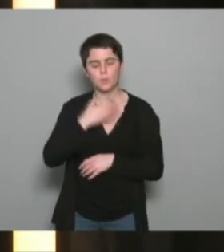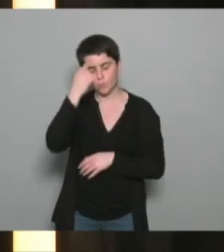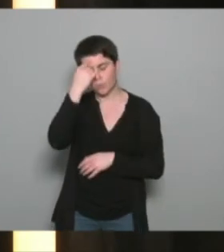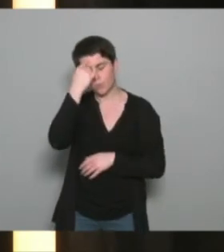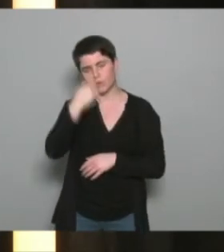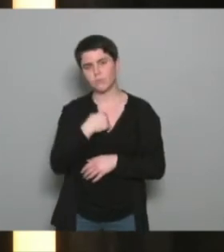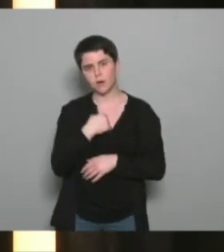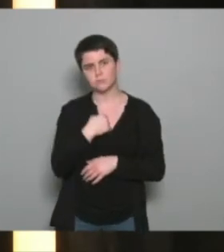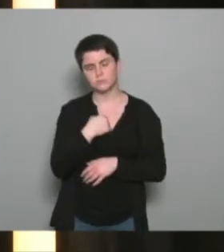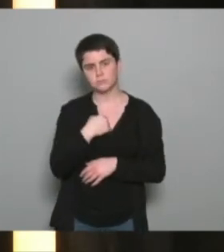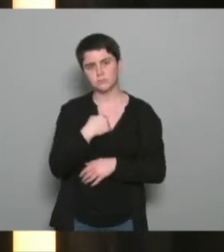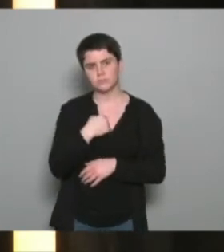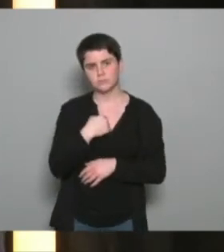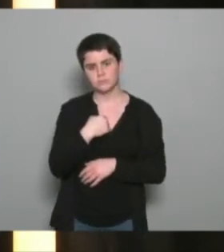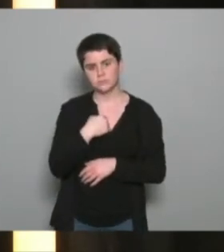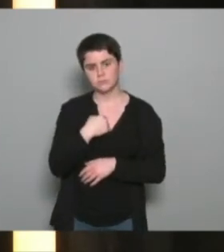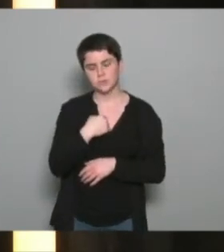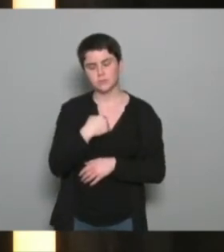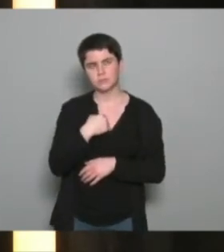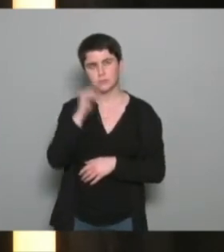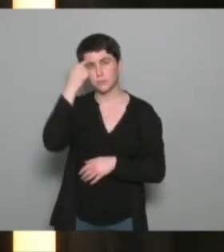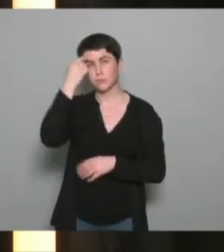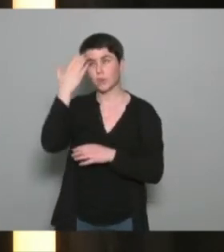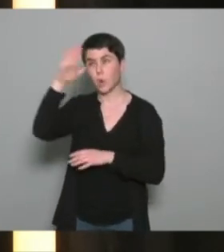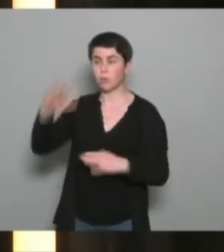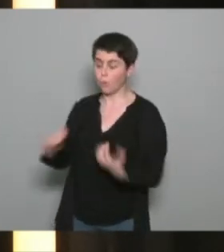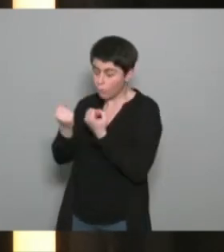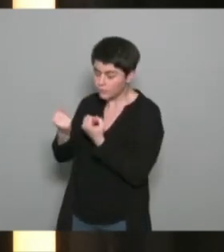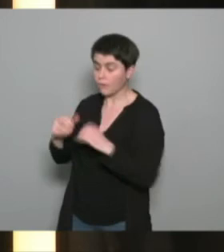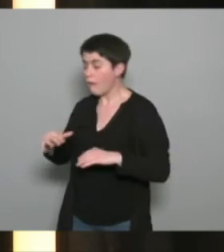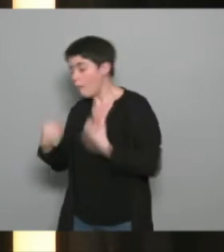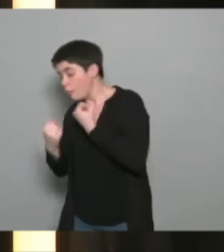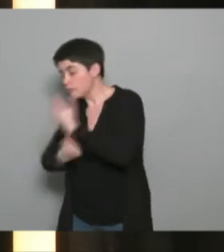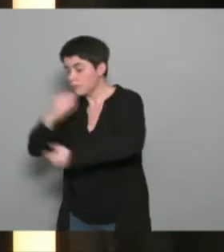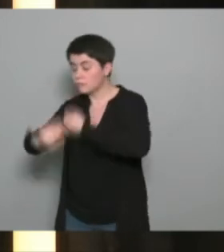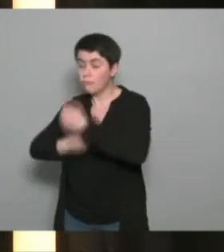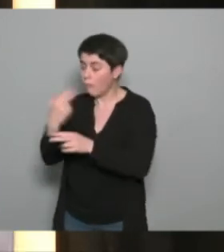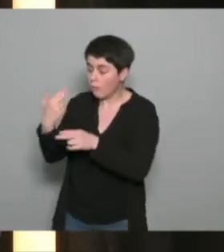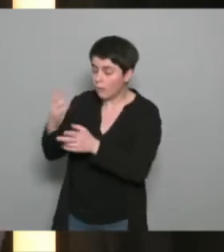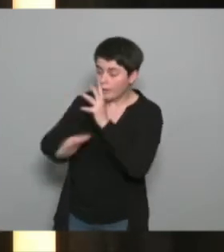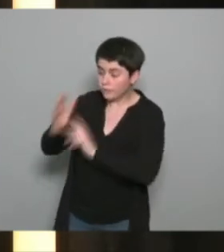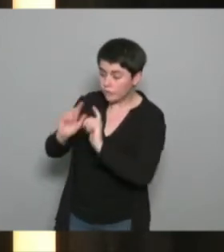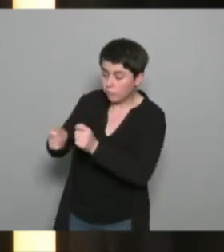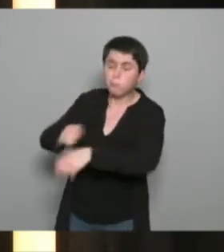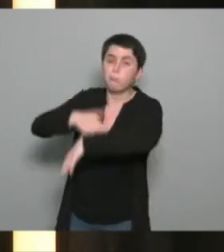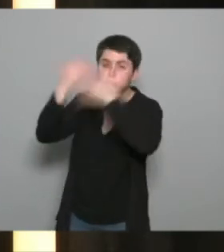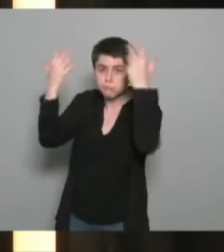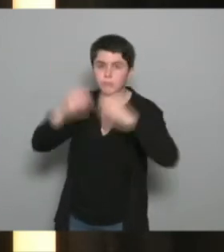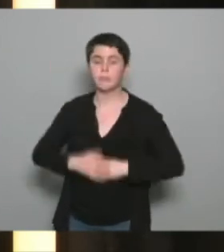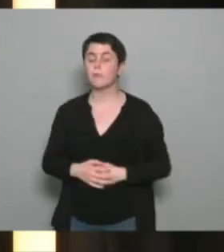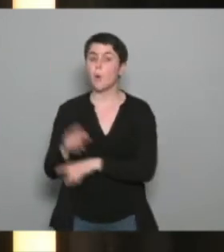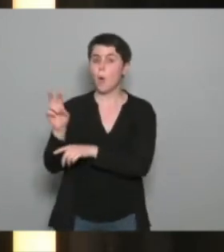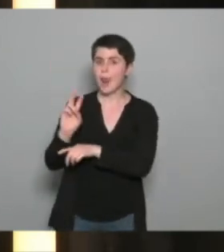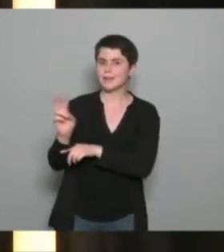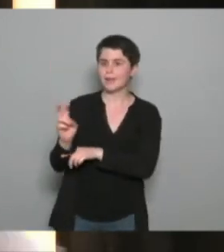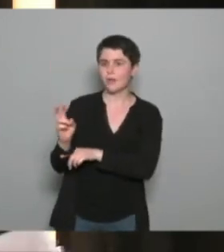ça fait écho pour moi aussi à une autre compétence où on l'appellera comme on veut mais qui serait un prérequis chez l'éducateur c